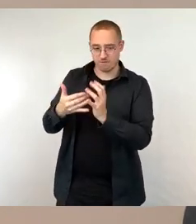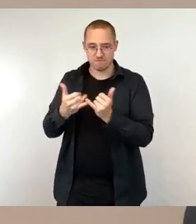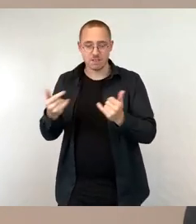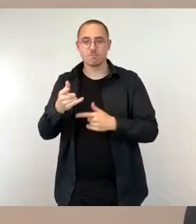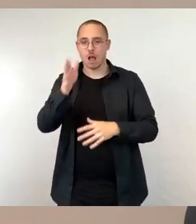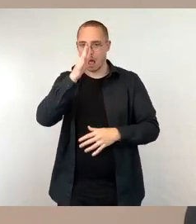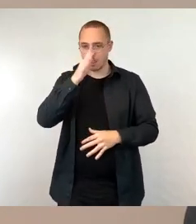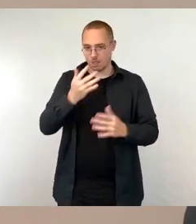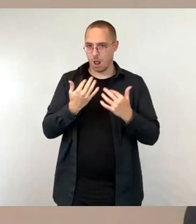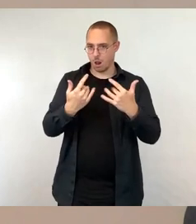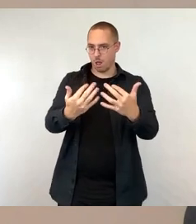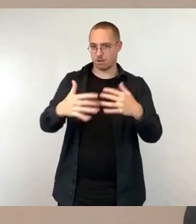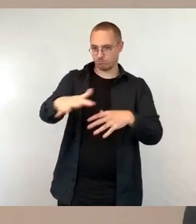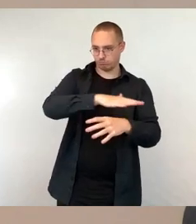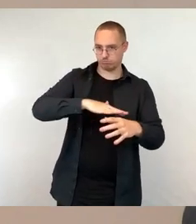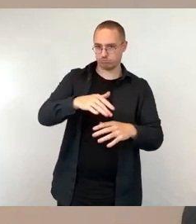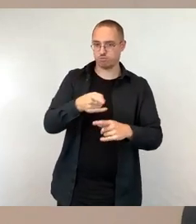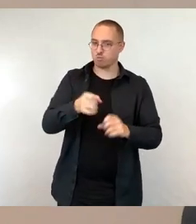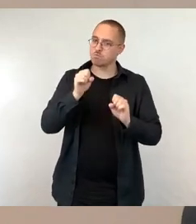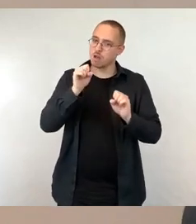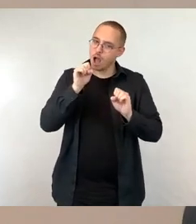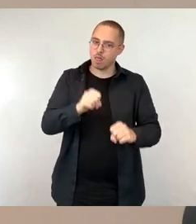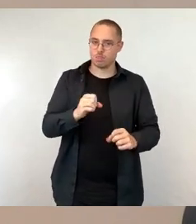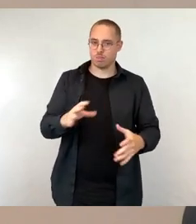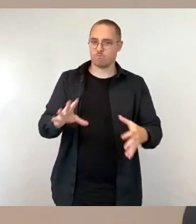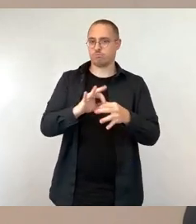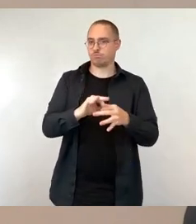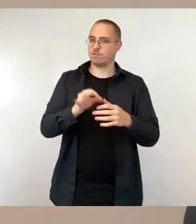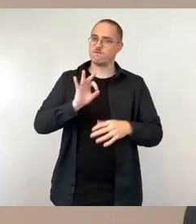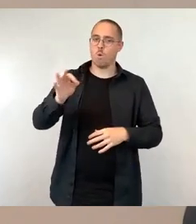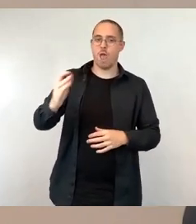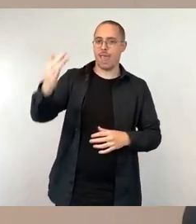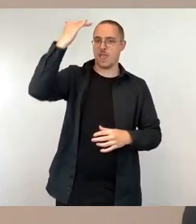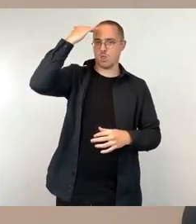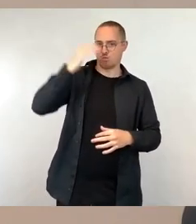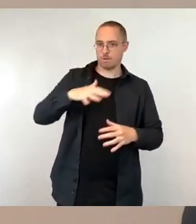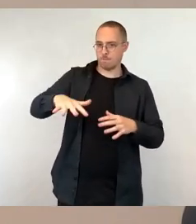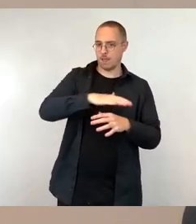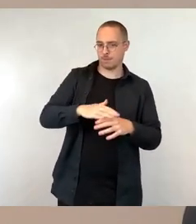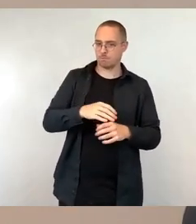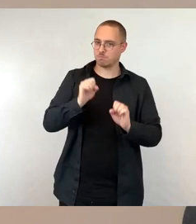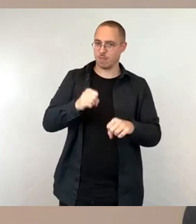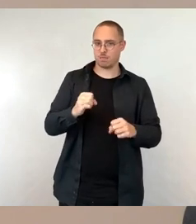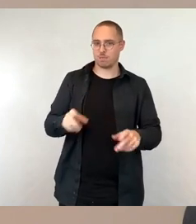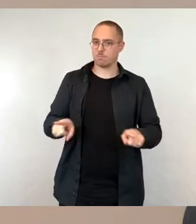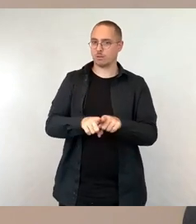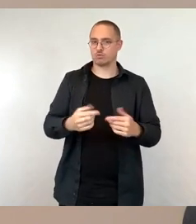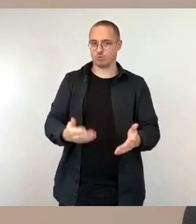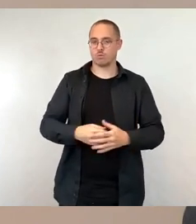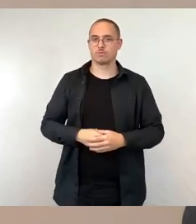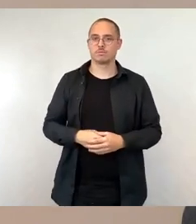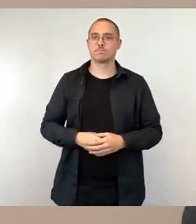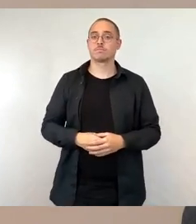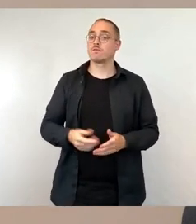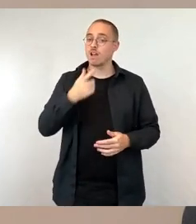Ich würde würdigen Erinnerungsplatz bieten. Zur Errichtung der Stele am Lothringer Weg soll eine abschnittsweise Erneuerung auch der Rosenbeete